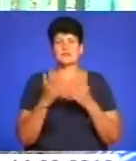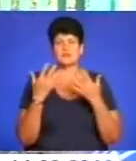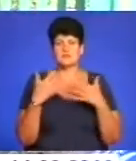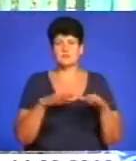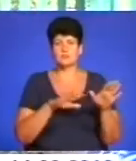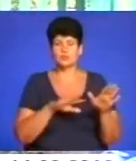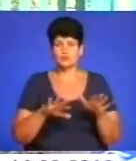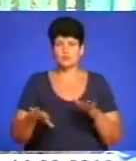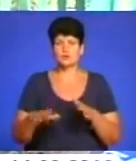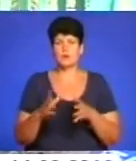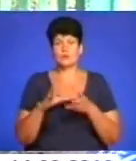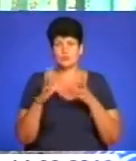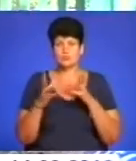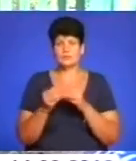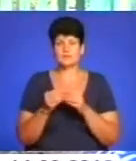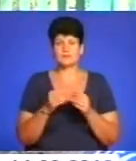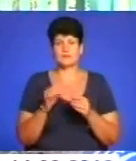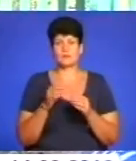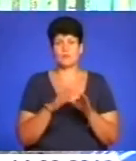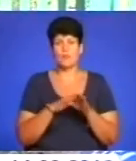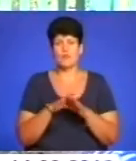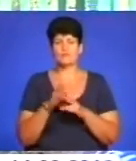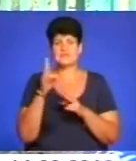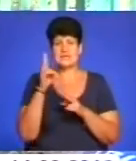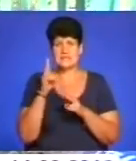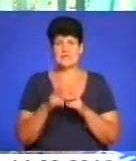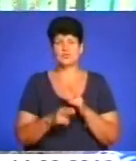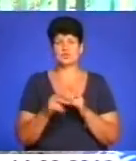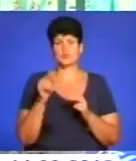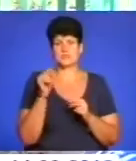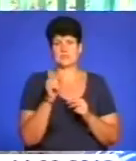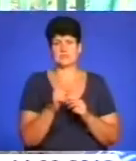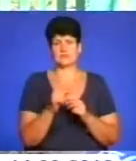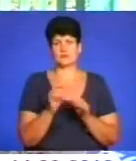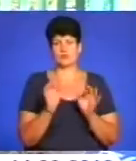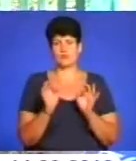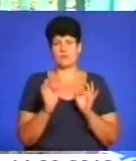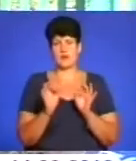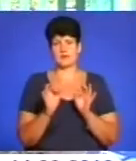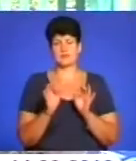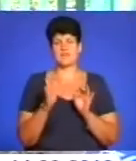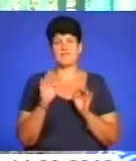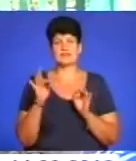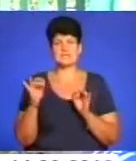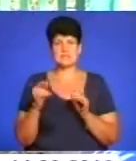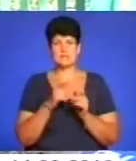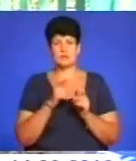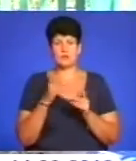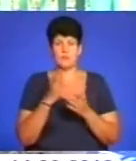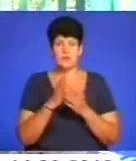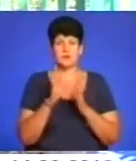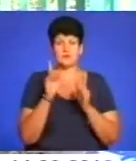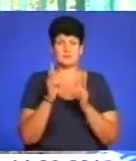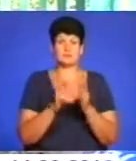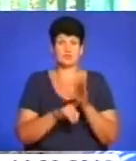оцю суму температур, прийшла повну вегетацію, закінчилася її нормальний вегетаційний період і вона має впадати в